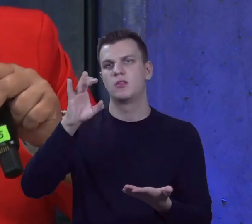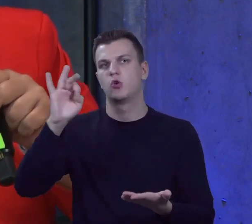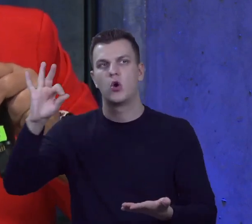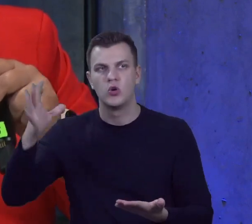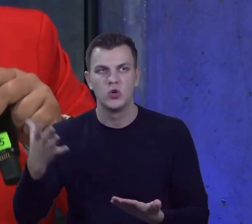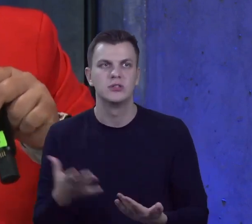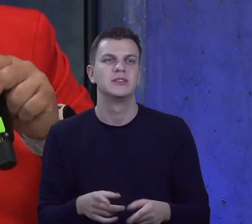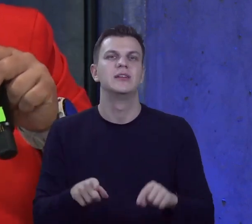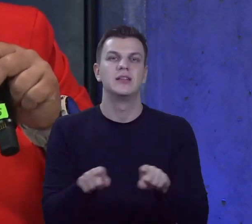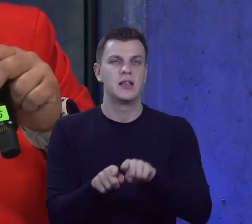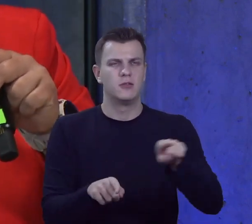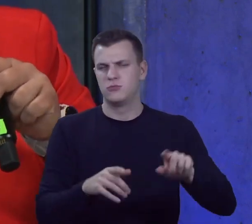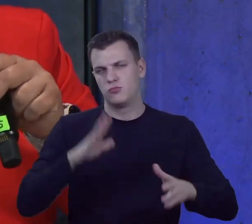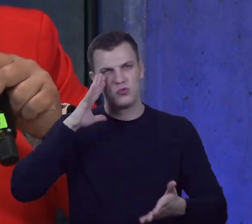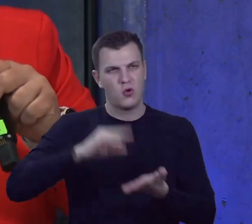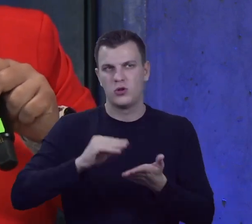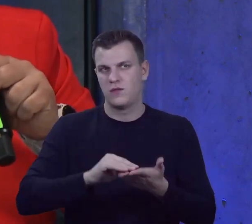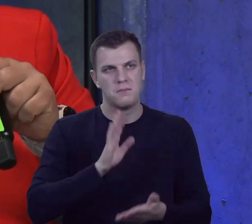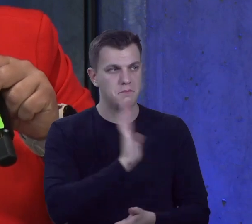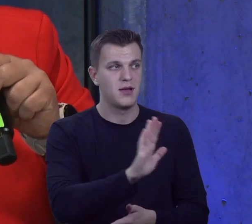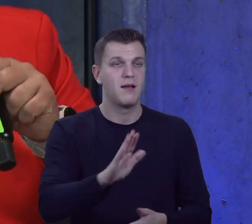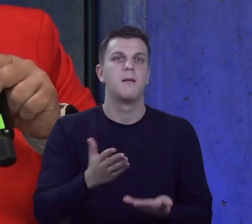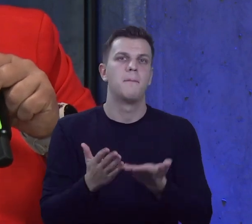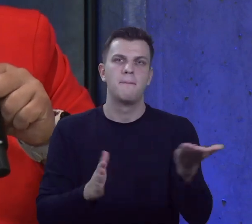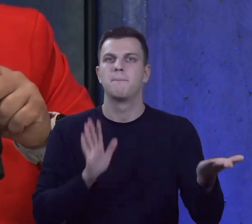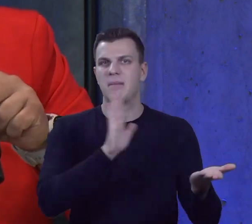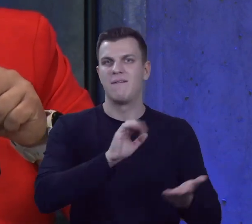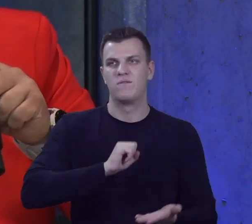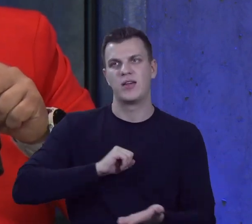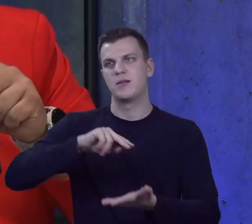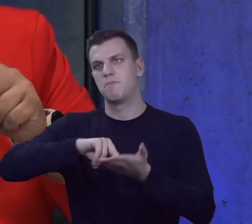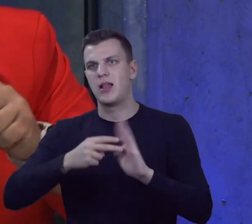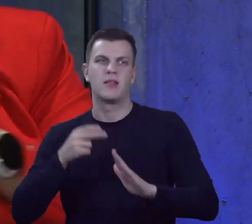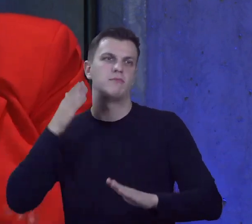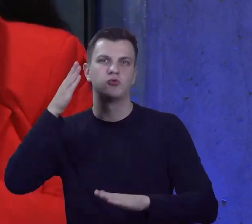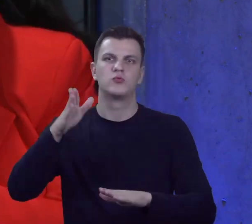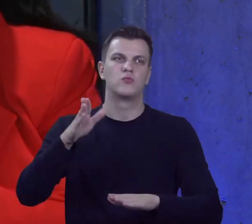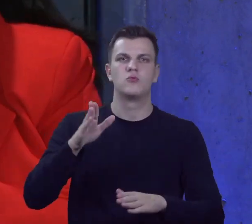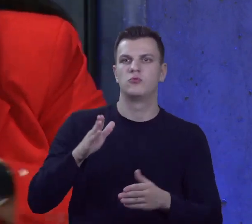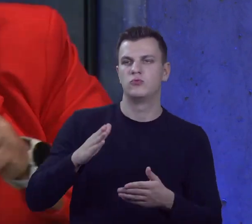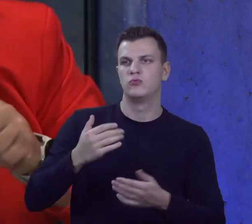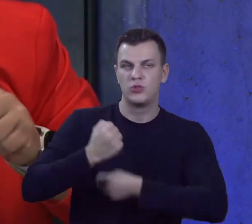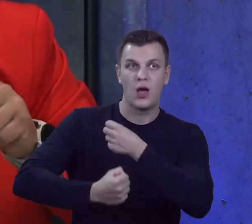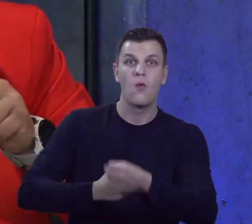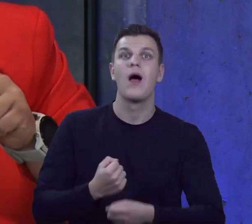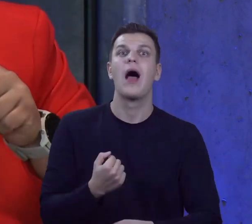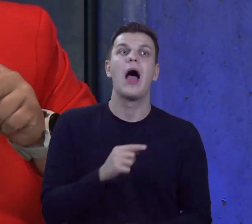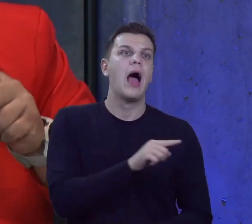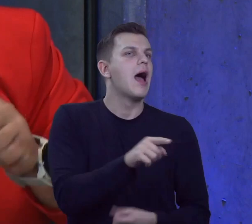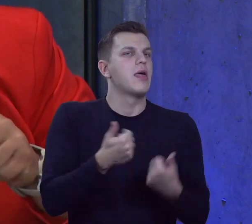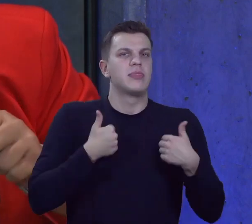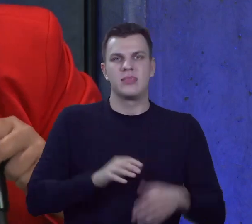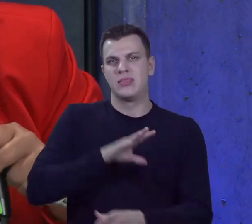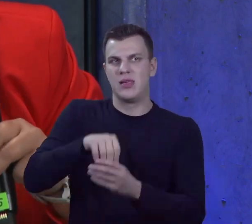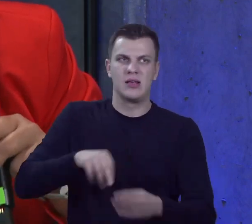zaprawieni w boju, mieli jakiś fajny światopogląd, a jednocześnie nie interesowało ich wejście do Rady